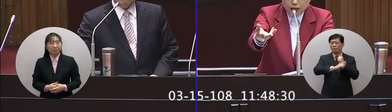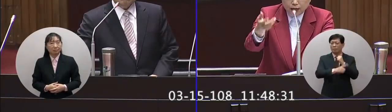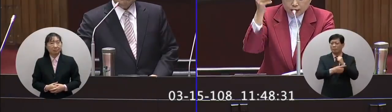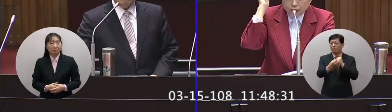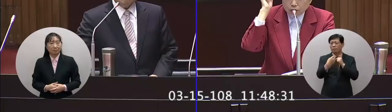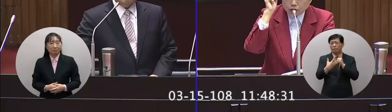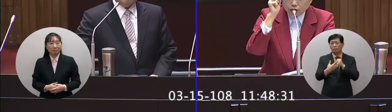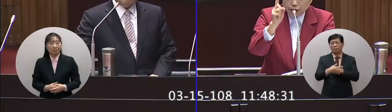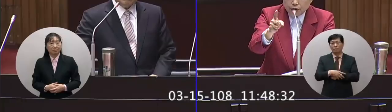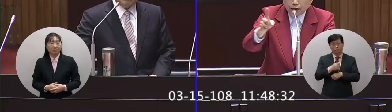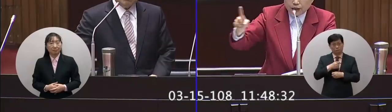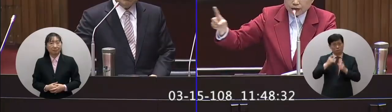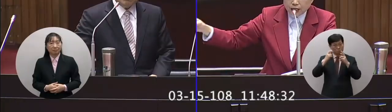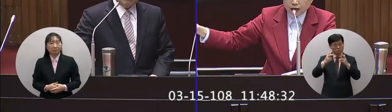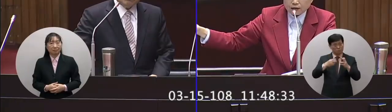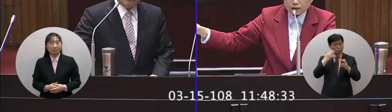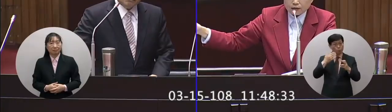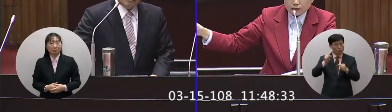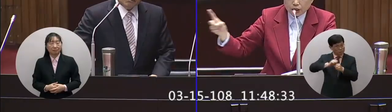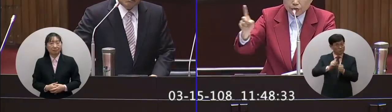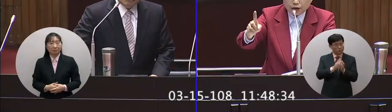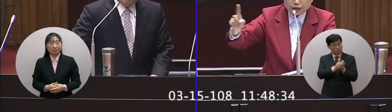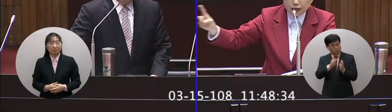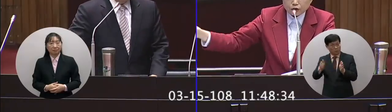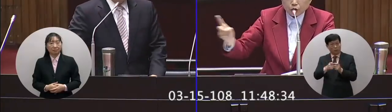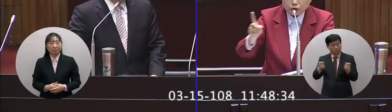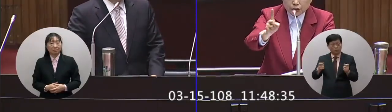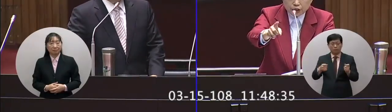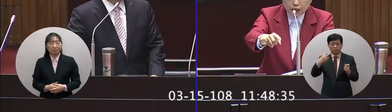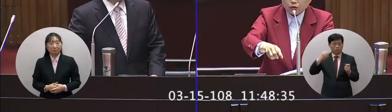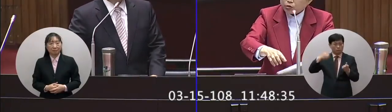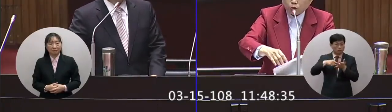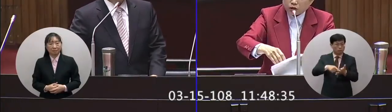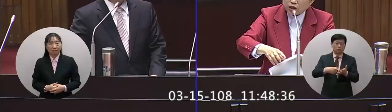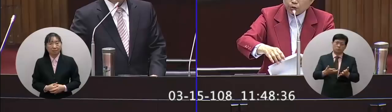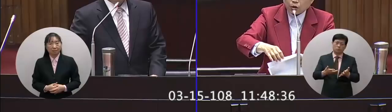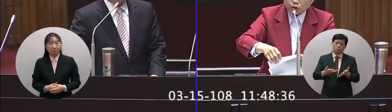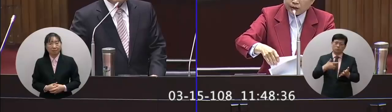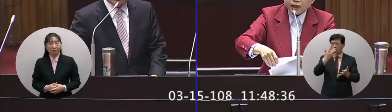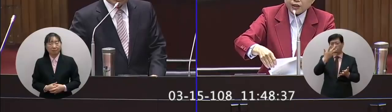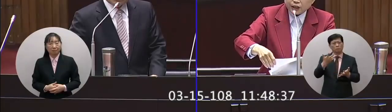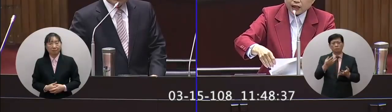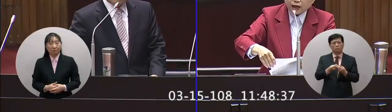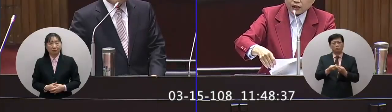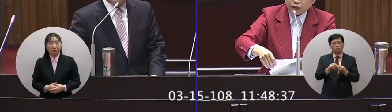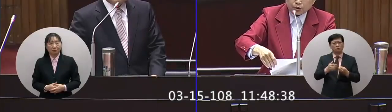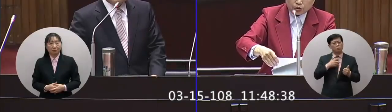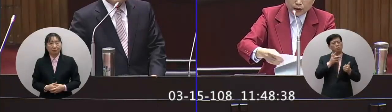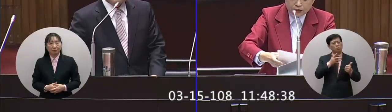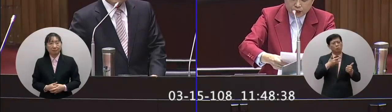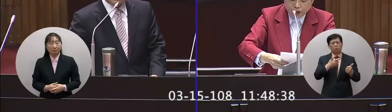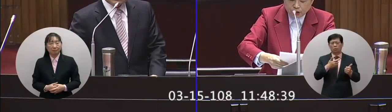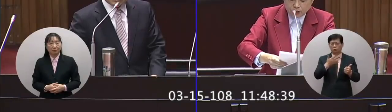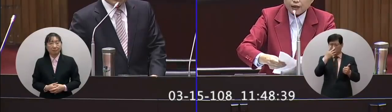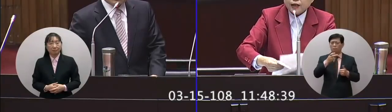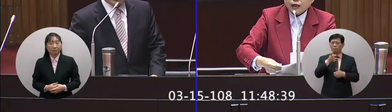條文需要就是捷運要延長捷運要延長要重啟新案我是聽不懂我昨天在現場考察聽